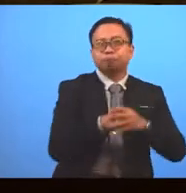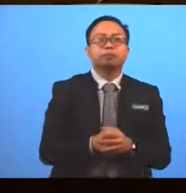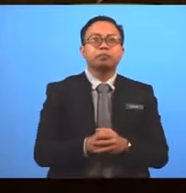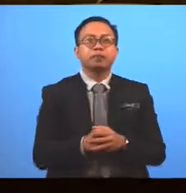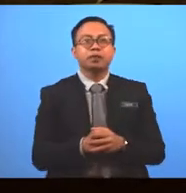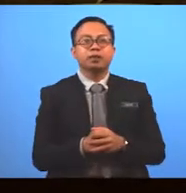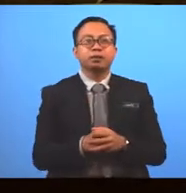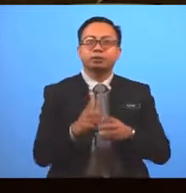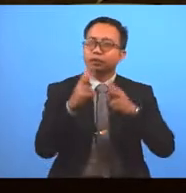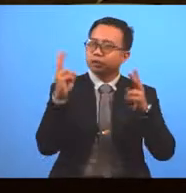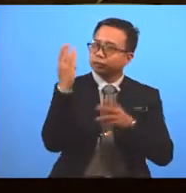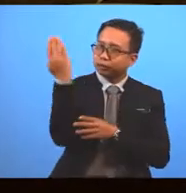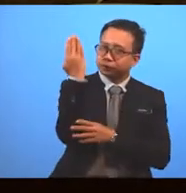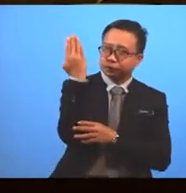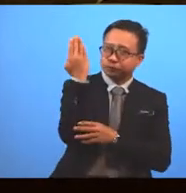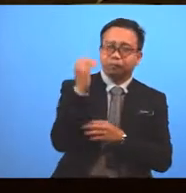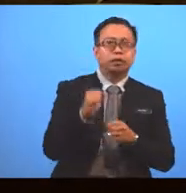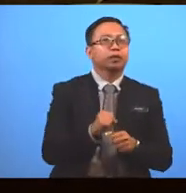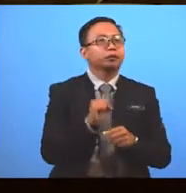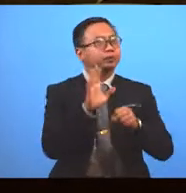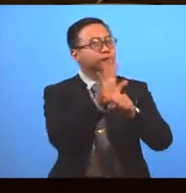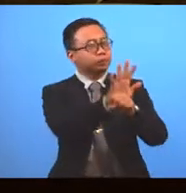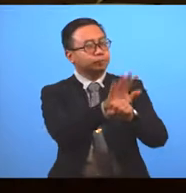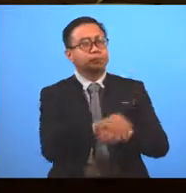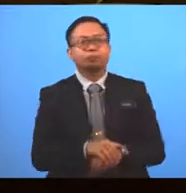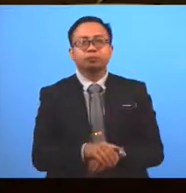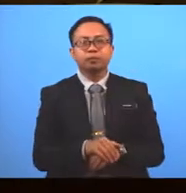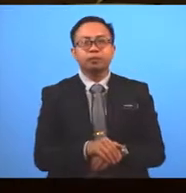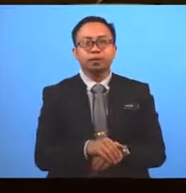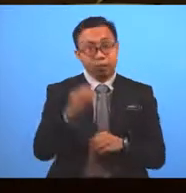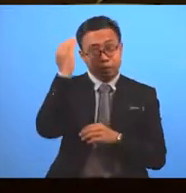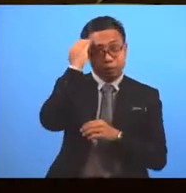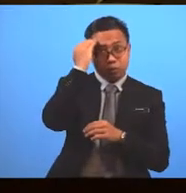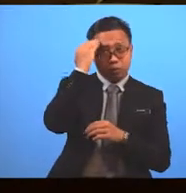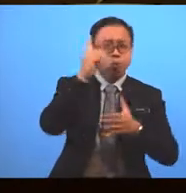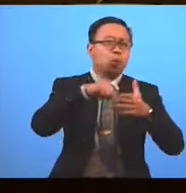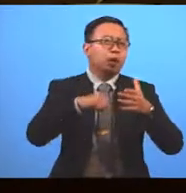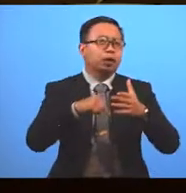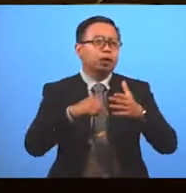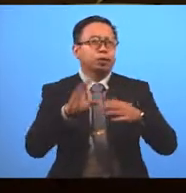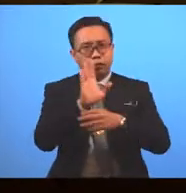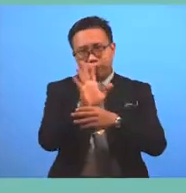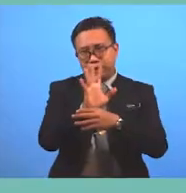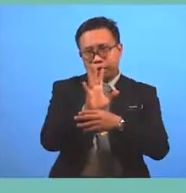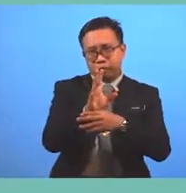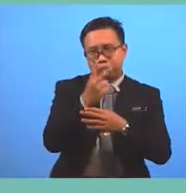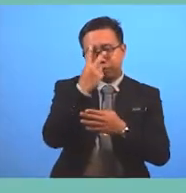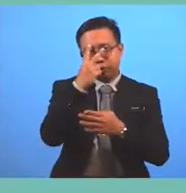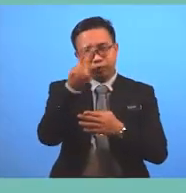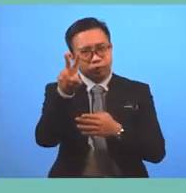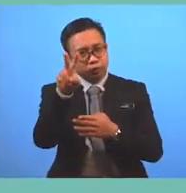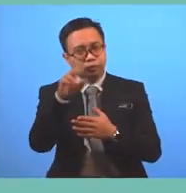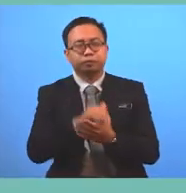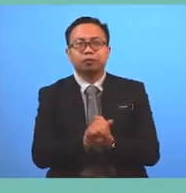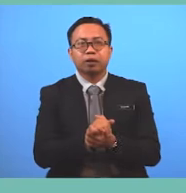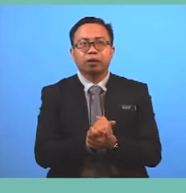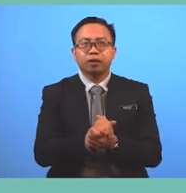spectacular special effects Do you know what a film review is? Have